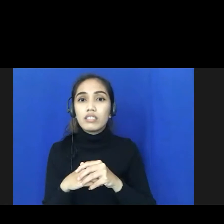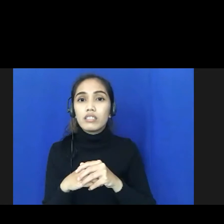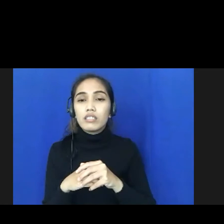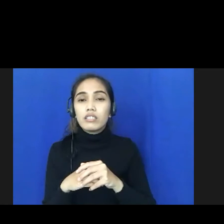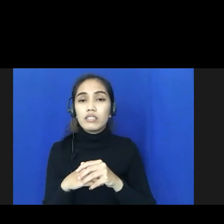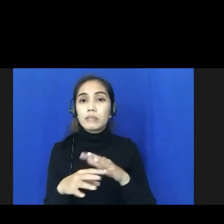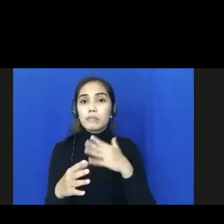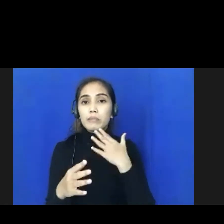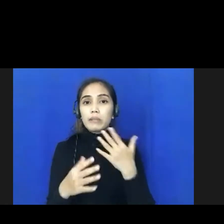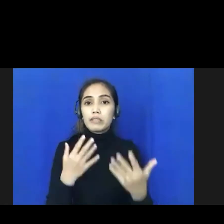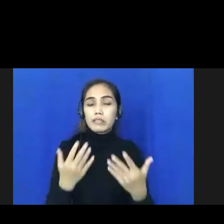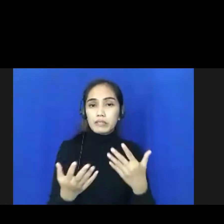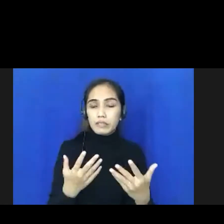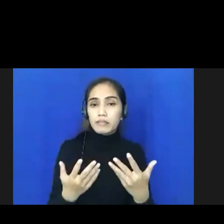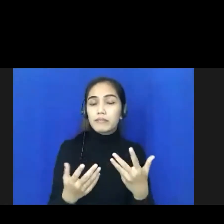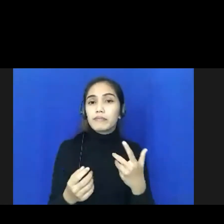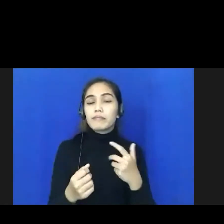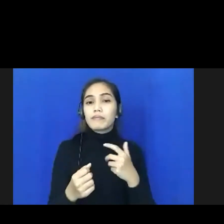terjadi apa